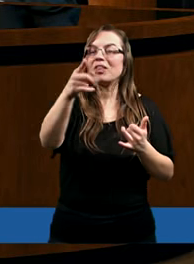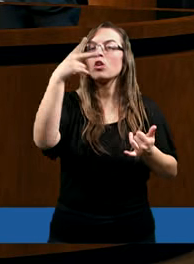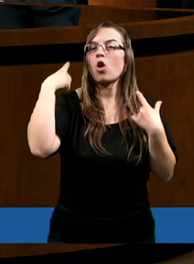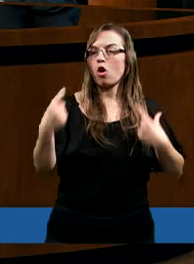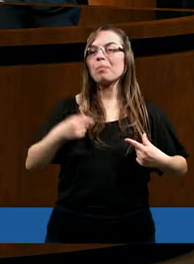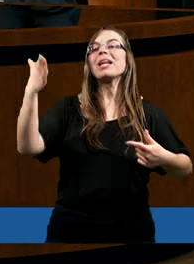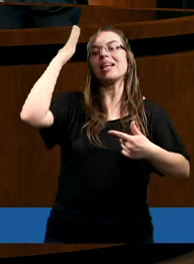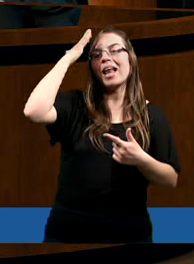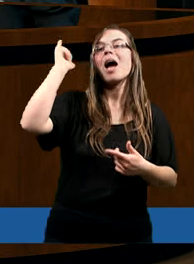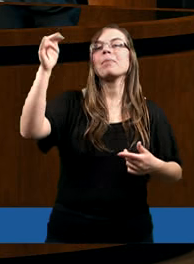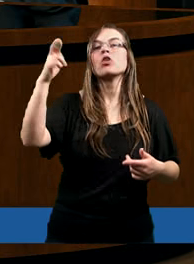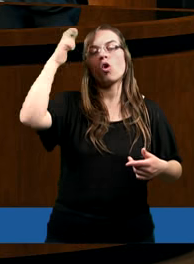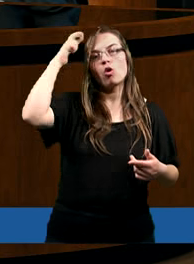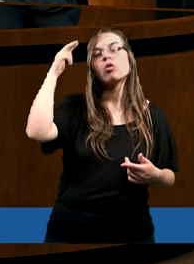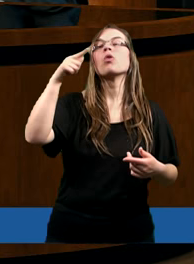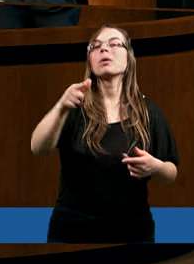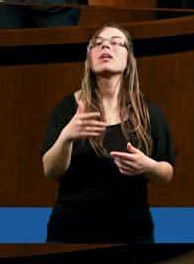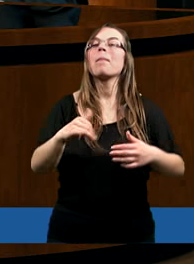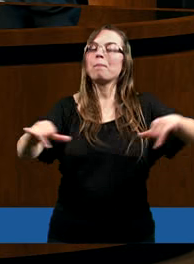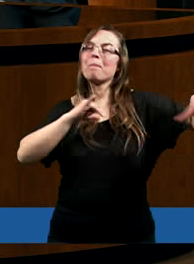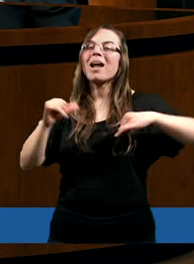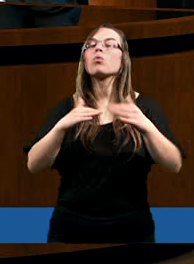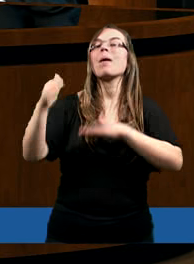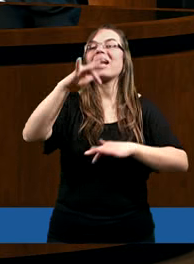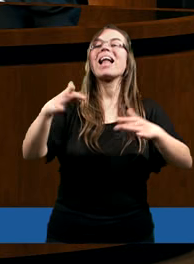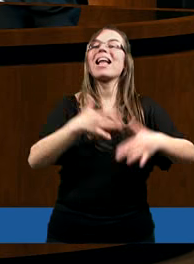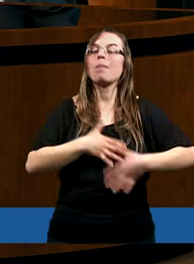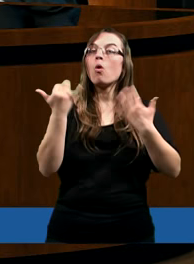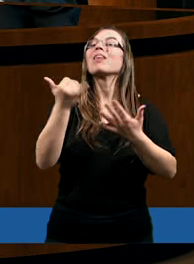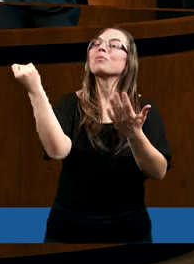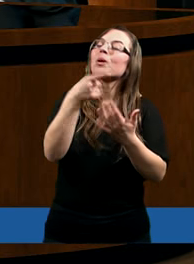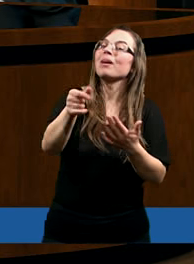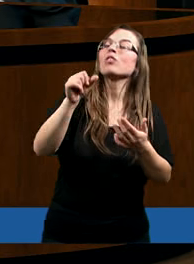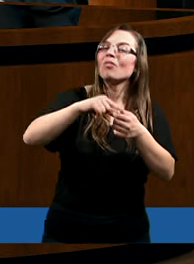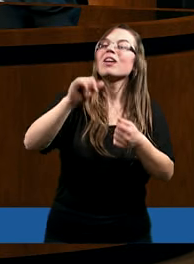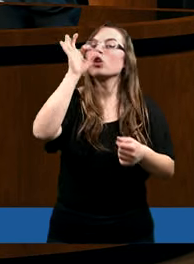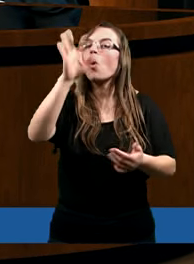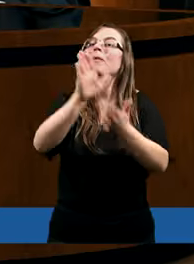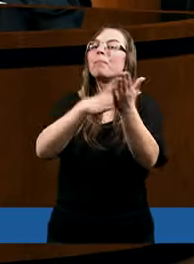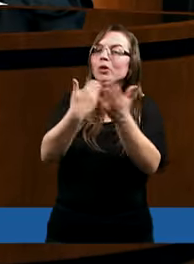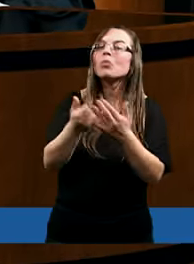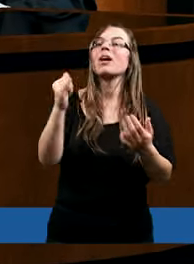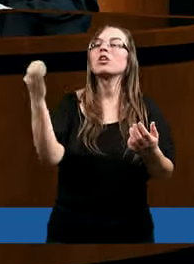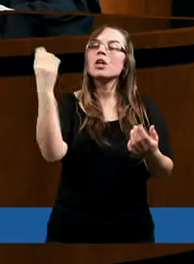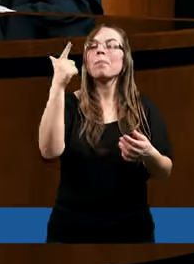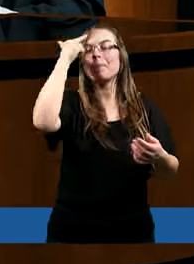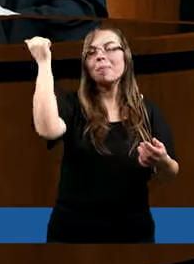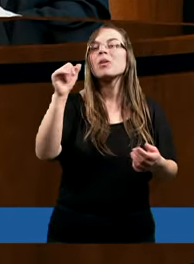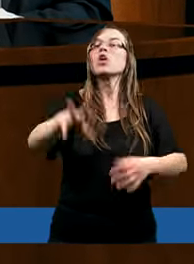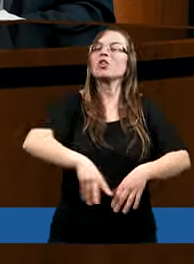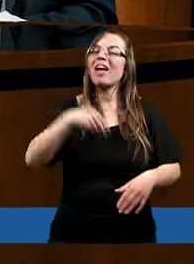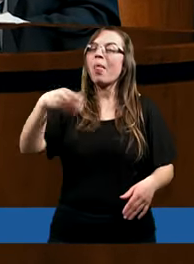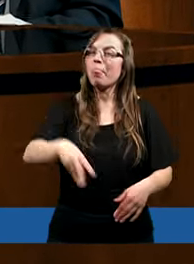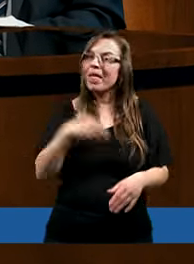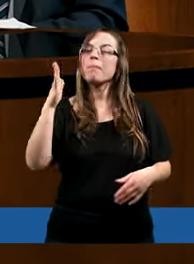zasadę znamy, rozumiemy, to zaczynamy panować nad emocjami. I daję tutaj dobry przykład. Świętymi